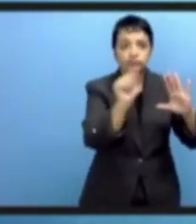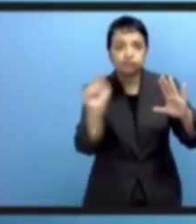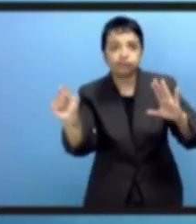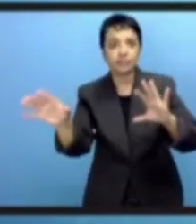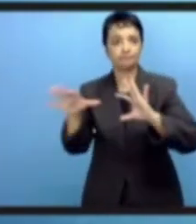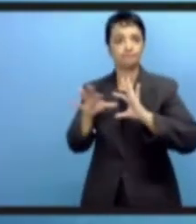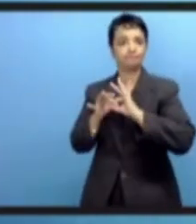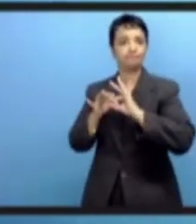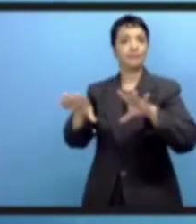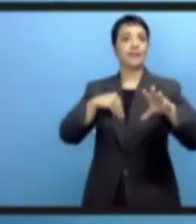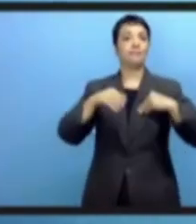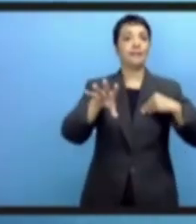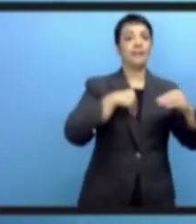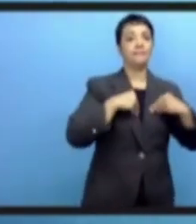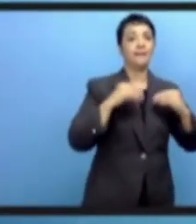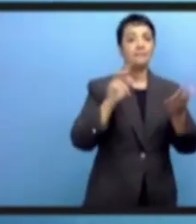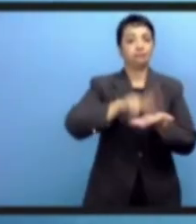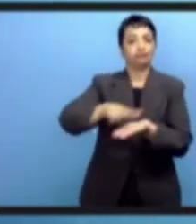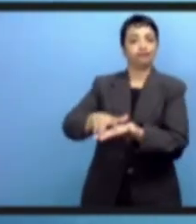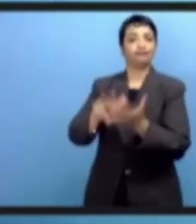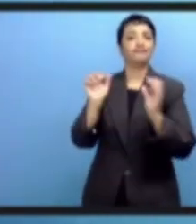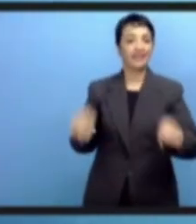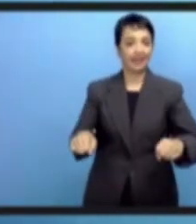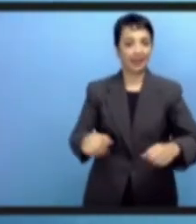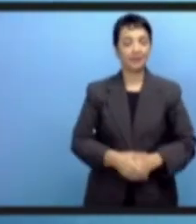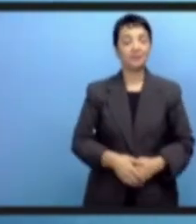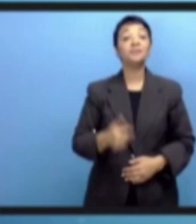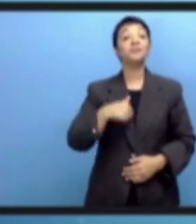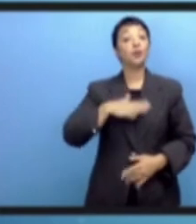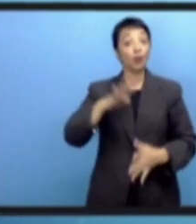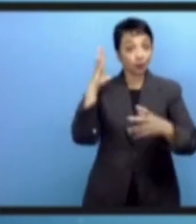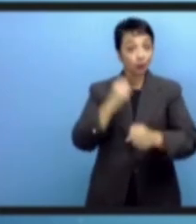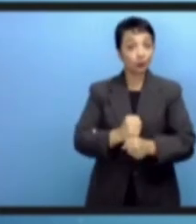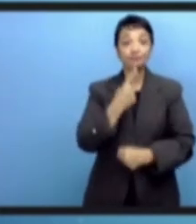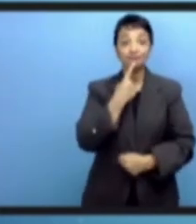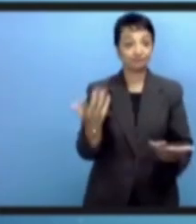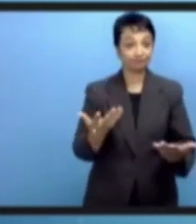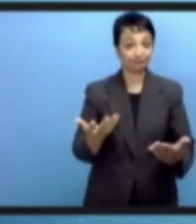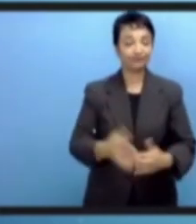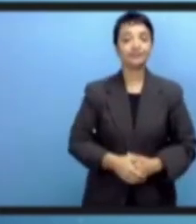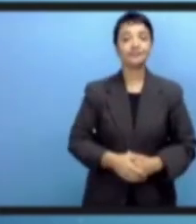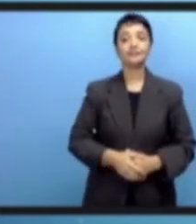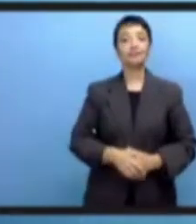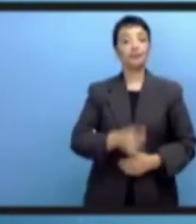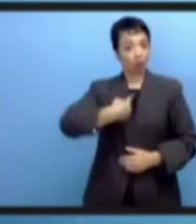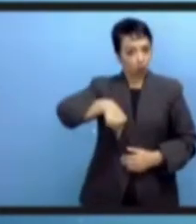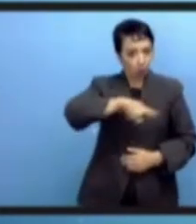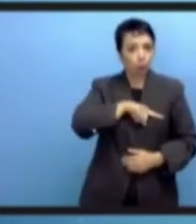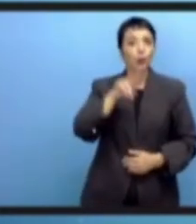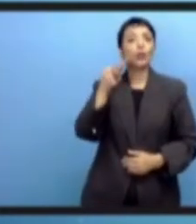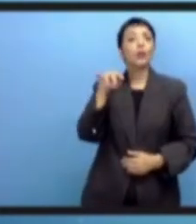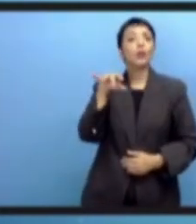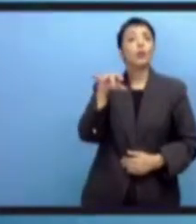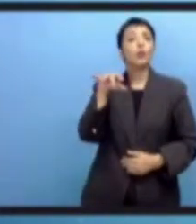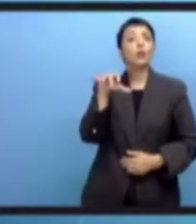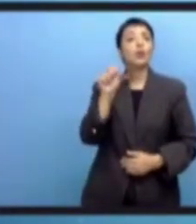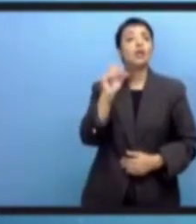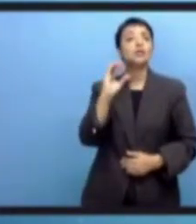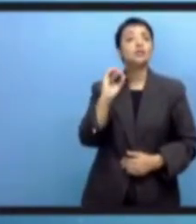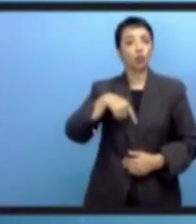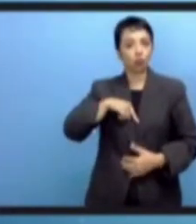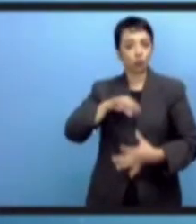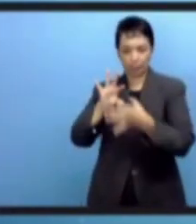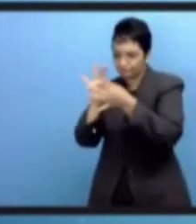Мы хотим выработать глобальную модель для регулирования цифровых платформ, которая